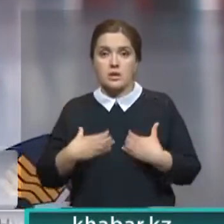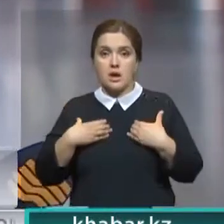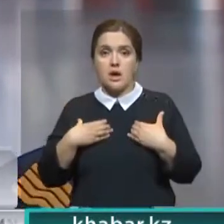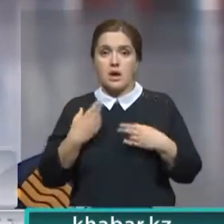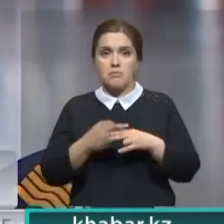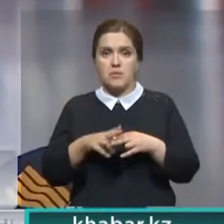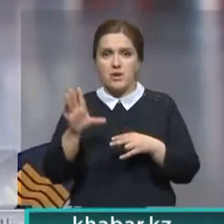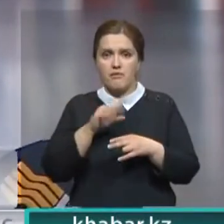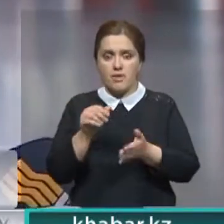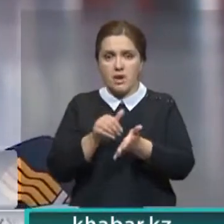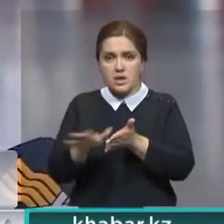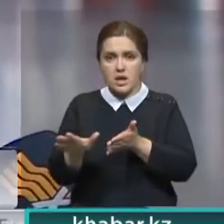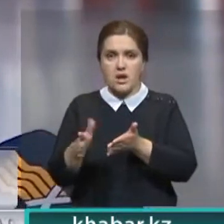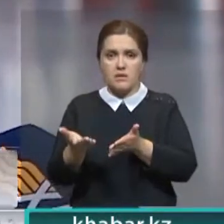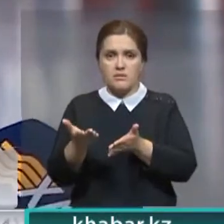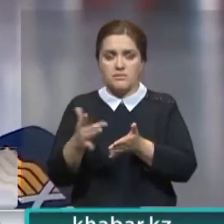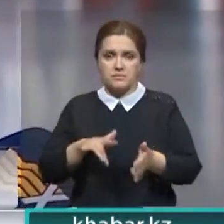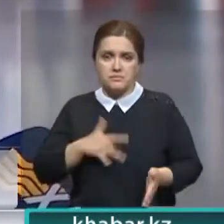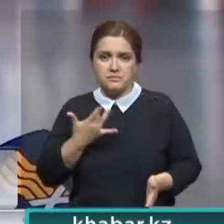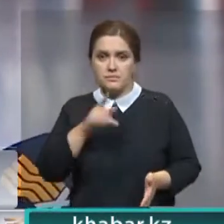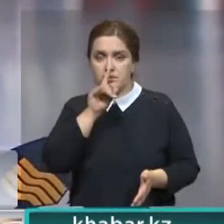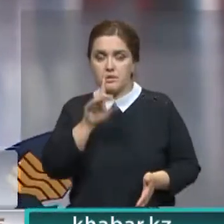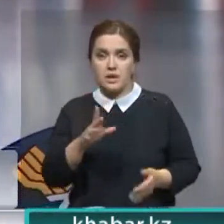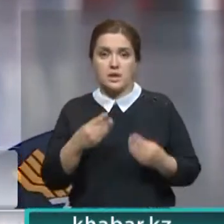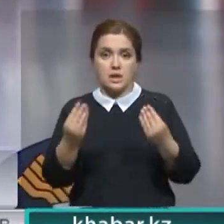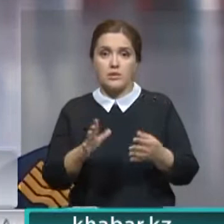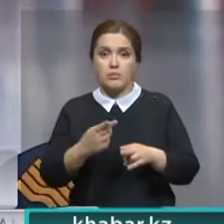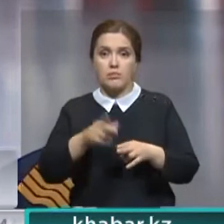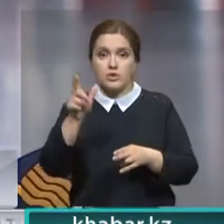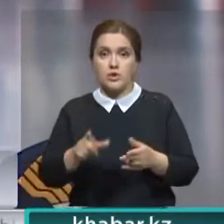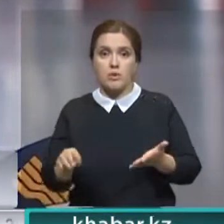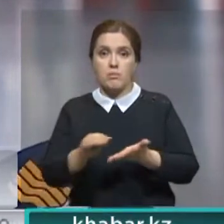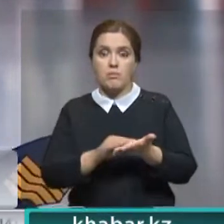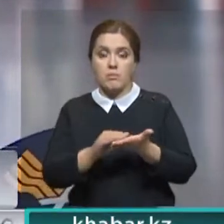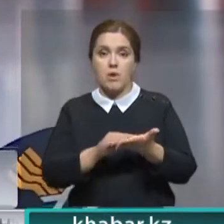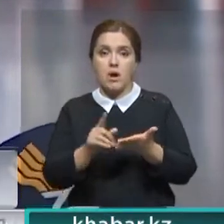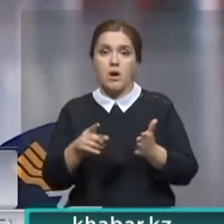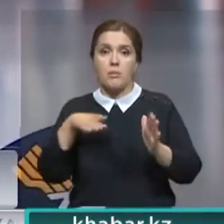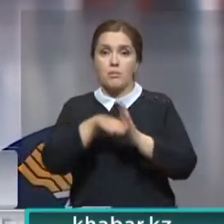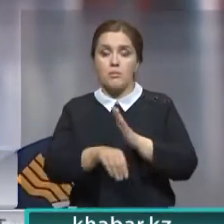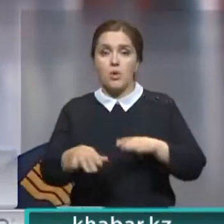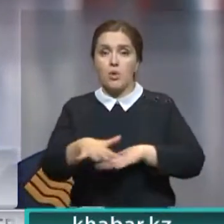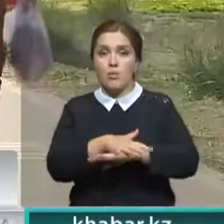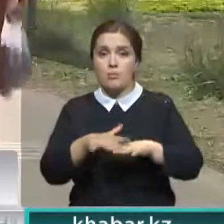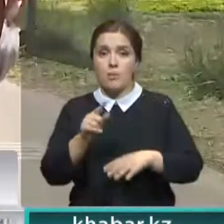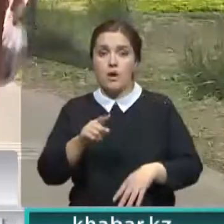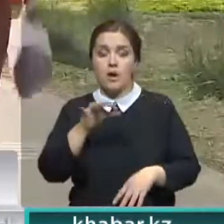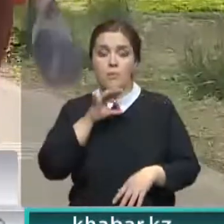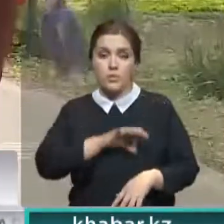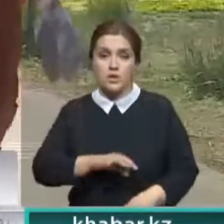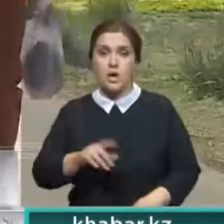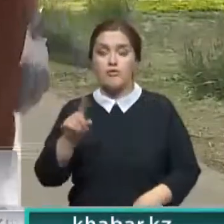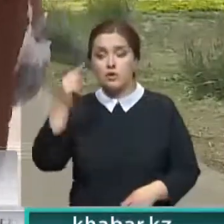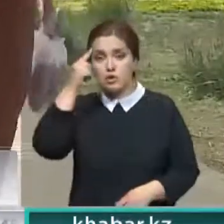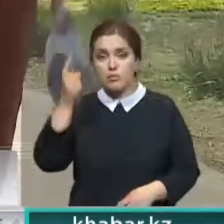дикое отвержение, дикое отвращение, которое не дает этому человеку повторно социализироваться в обществе и приносить ему пользу. А вот что